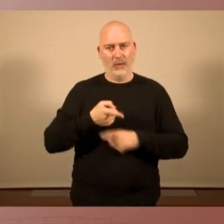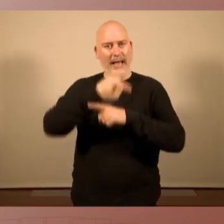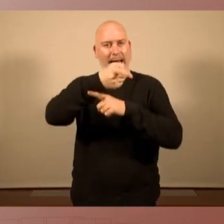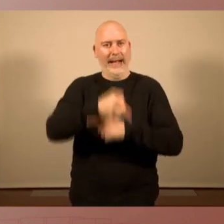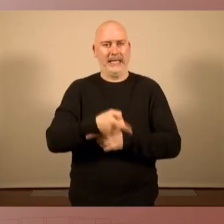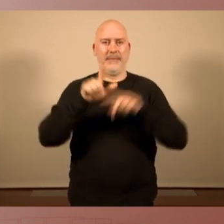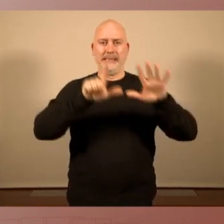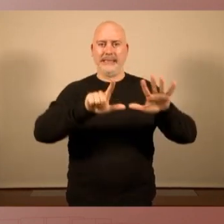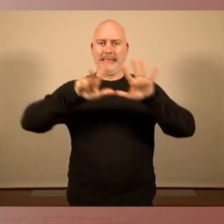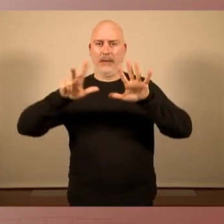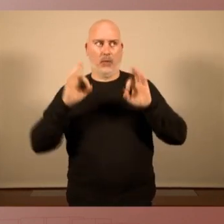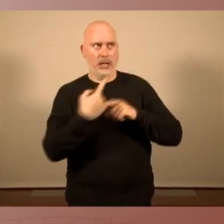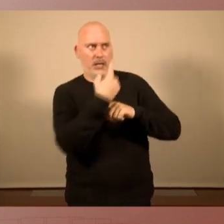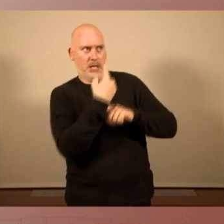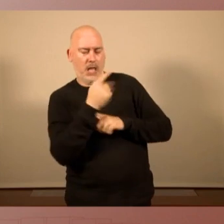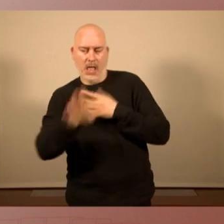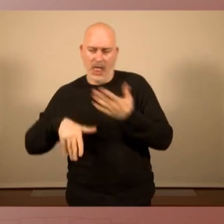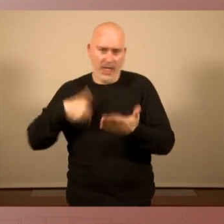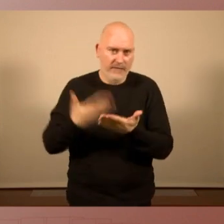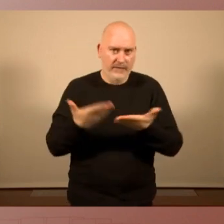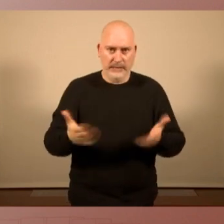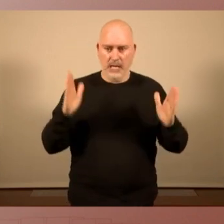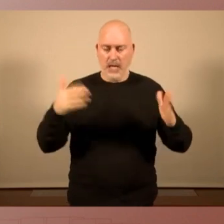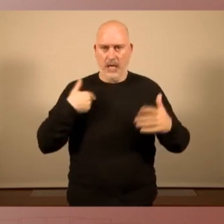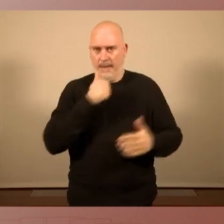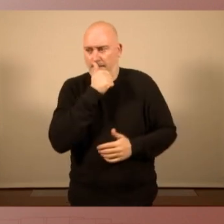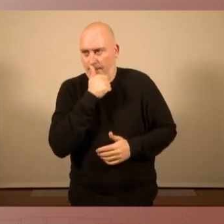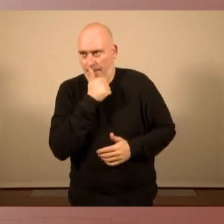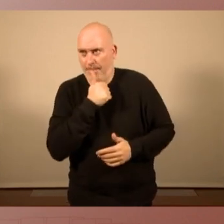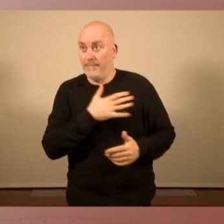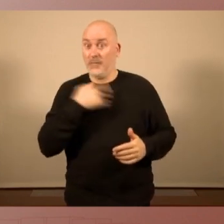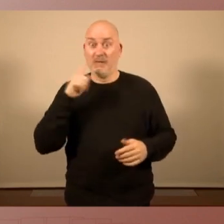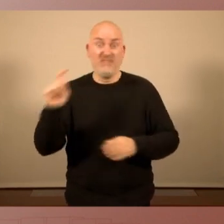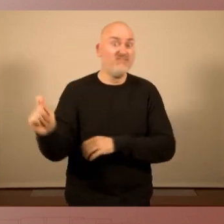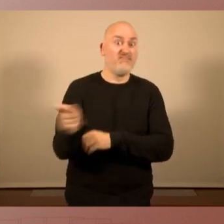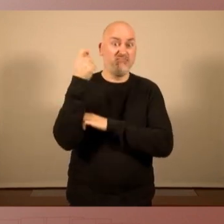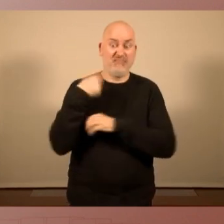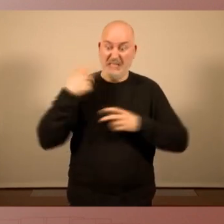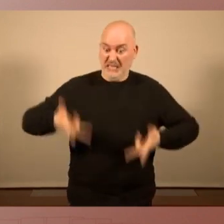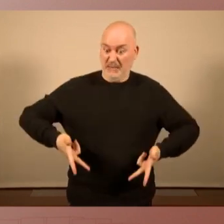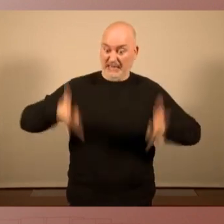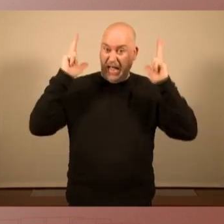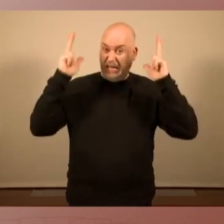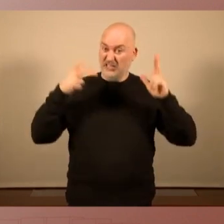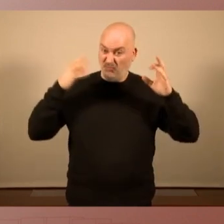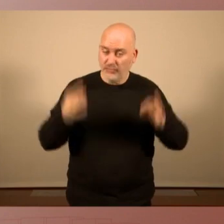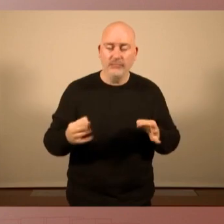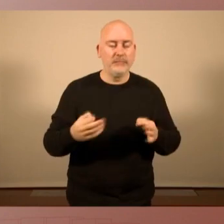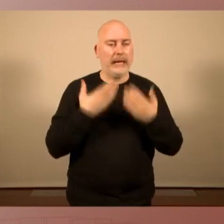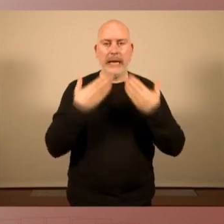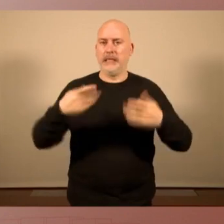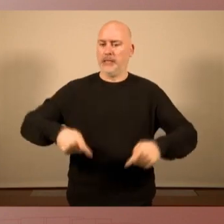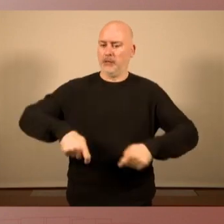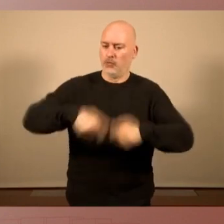història de la conquesta dels drets i les llibertats està escrita amb ruptura, amb lluita, amb